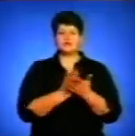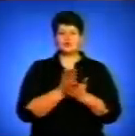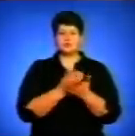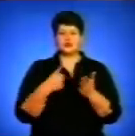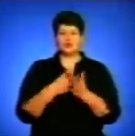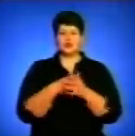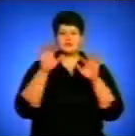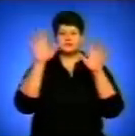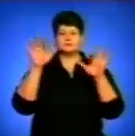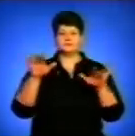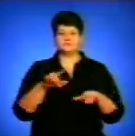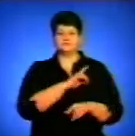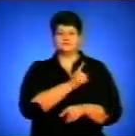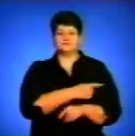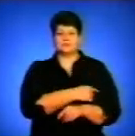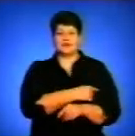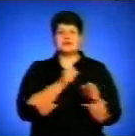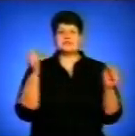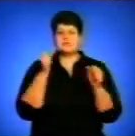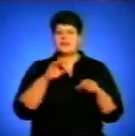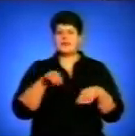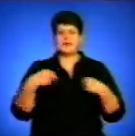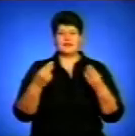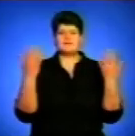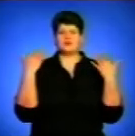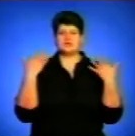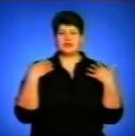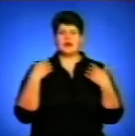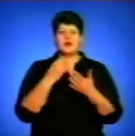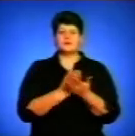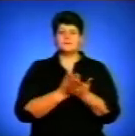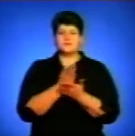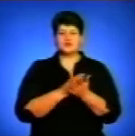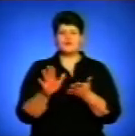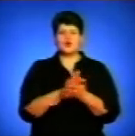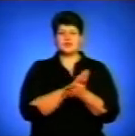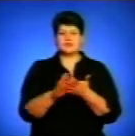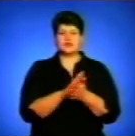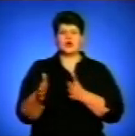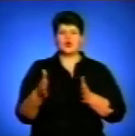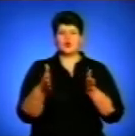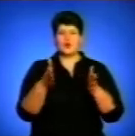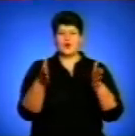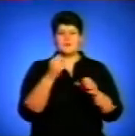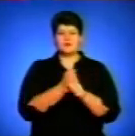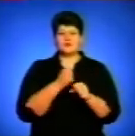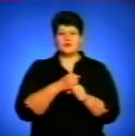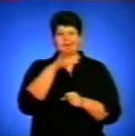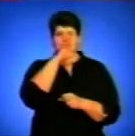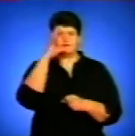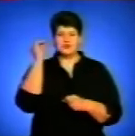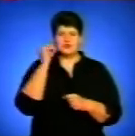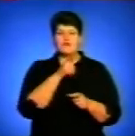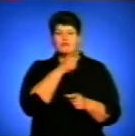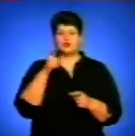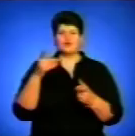заметів. Зима не дає відпочити комунальникам. Щоб розчистити дороги області, працювали зночі. Впродовж дня